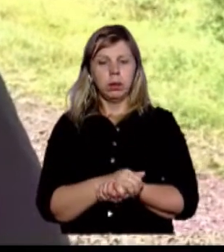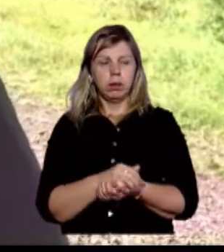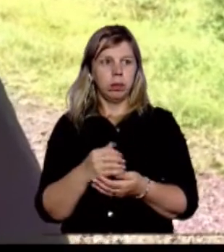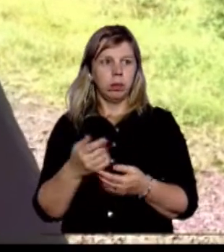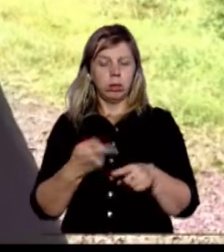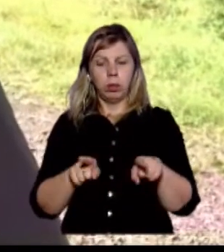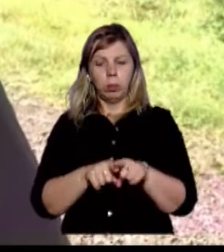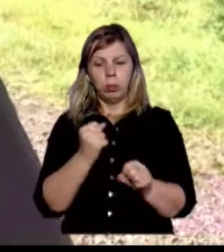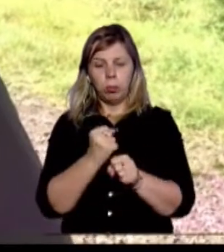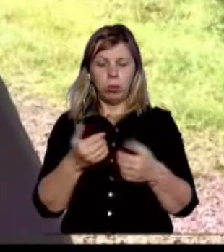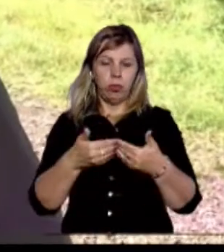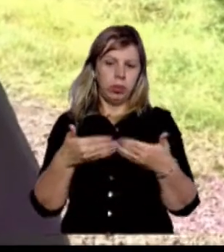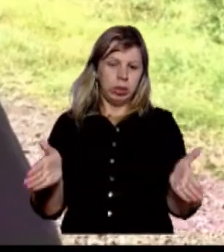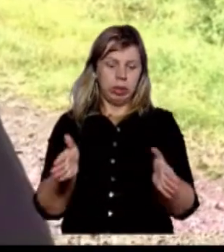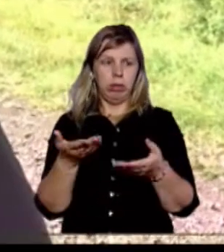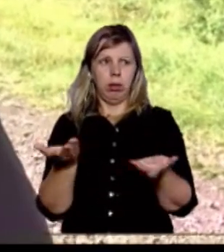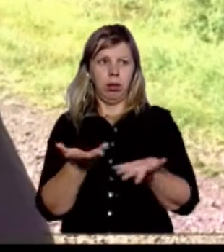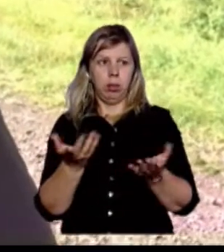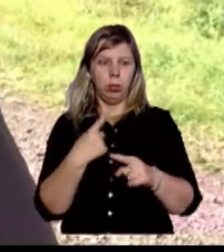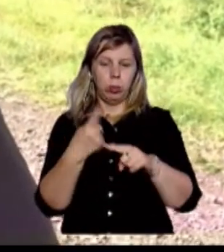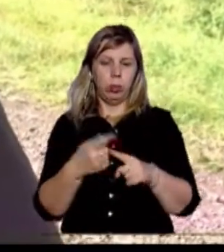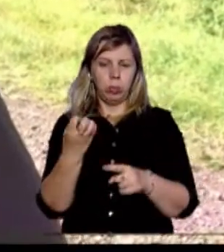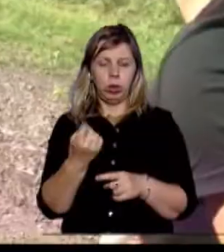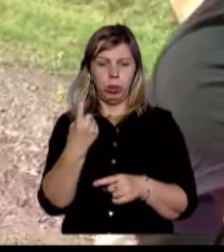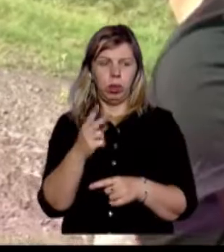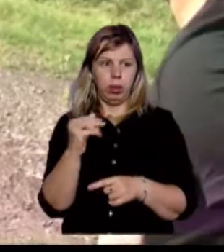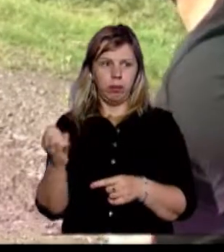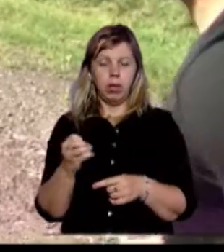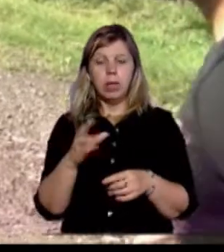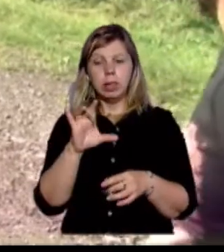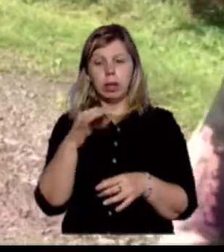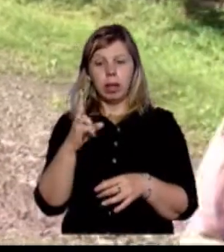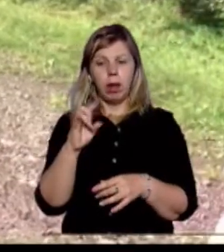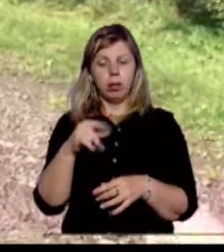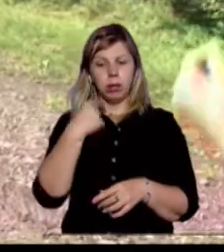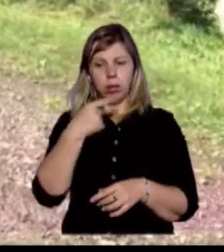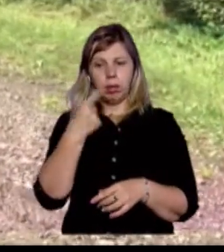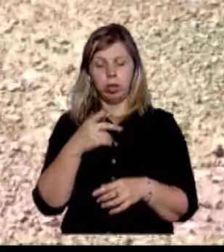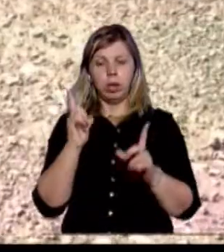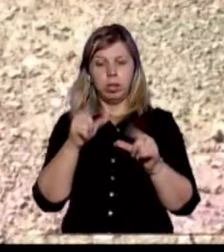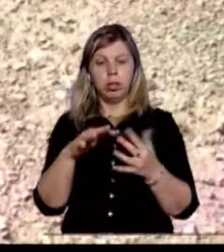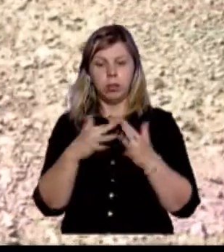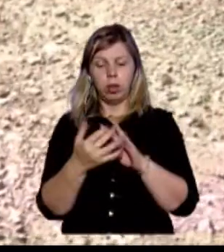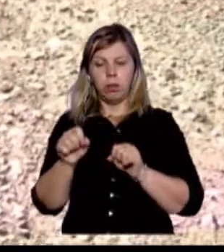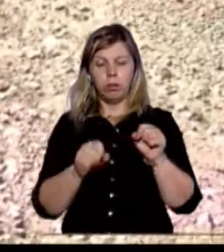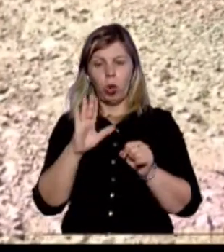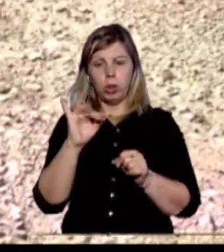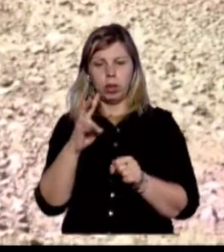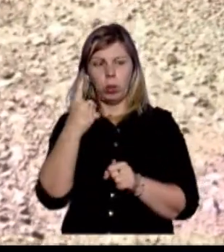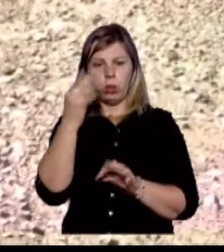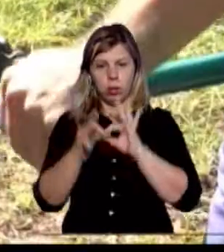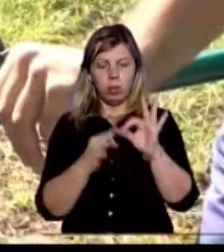Якусь роботу, чи відкриття якоїсь там додаткового ще одного кафе. Сергій Калина каже, їде у село Волосати на одну